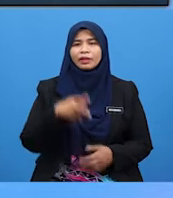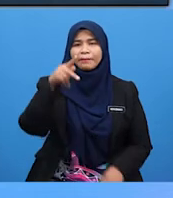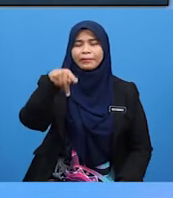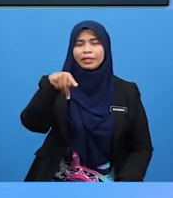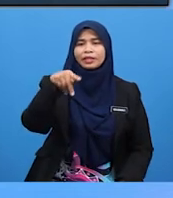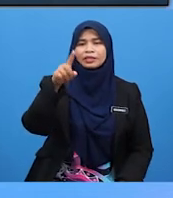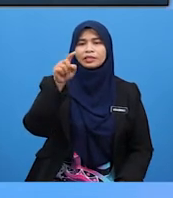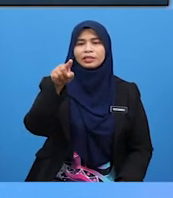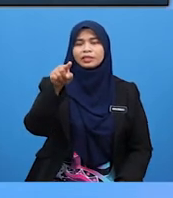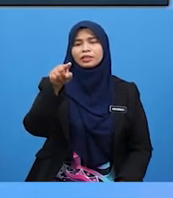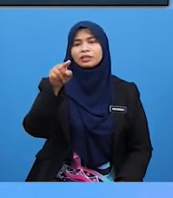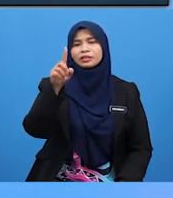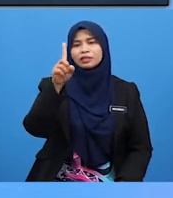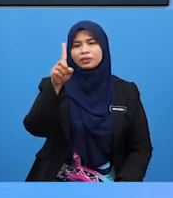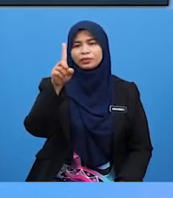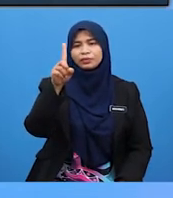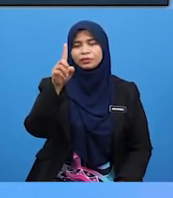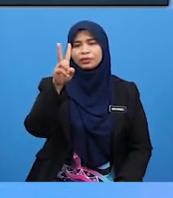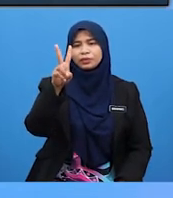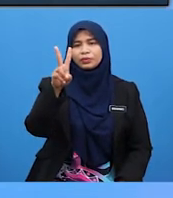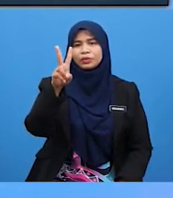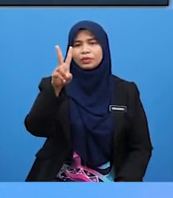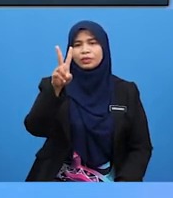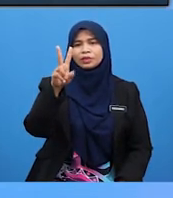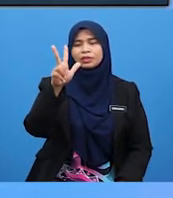.1234